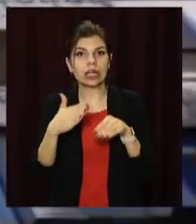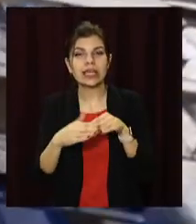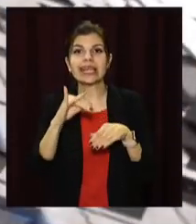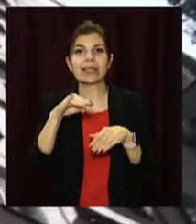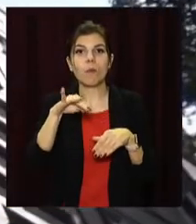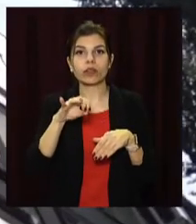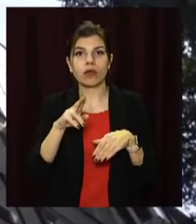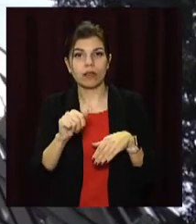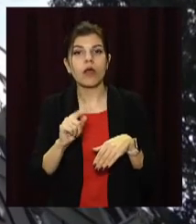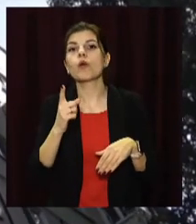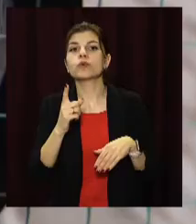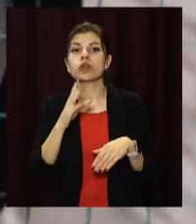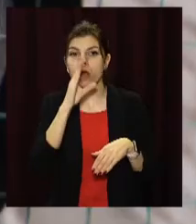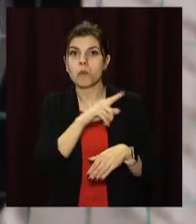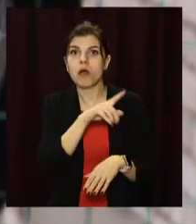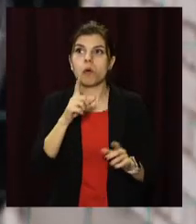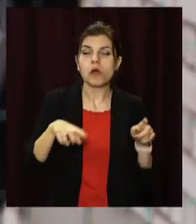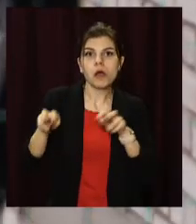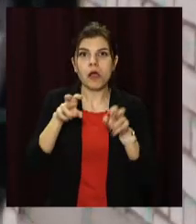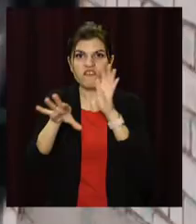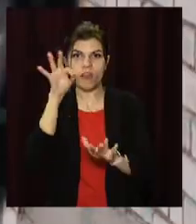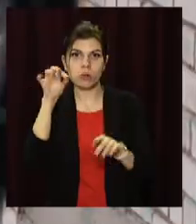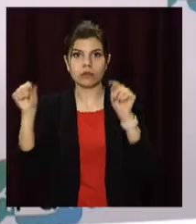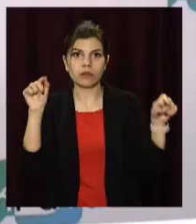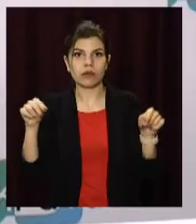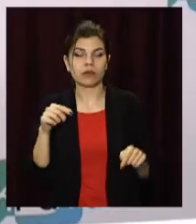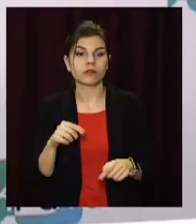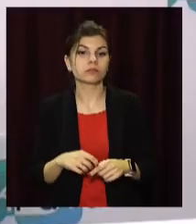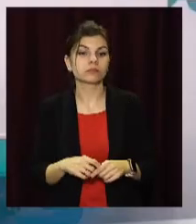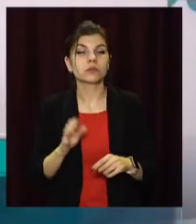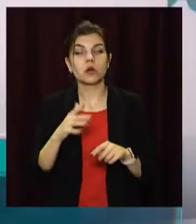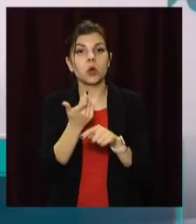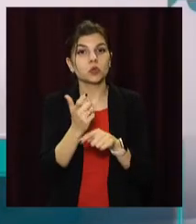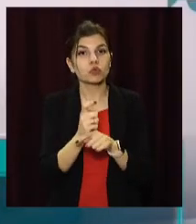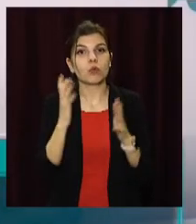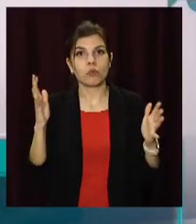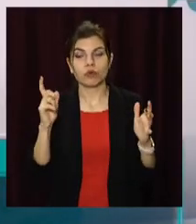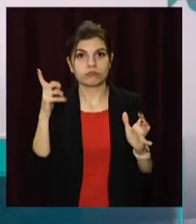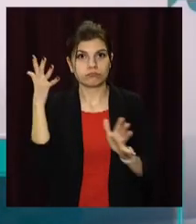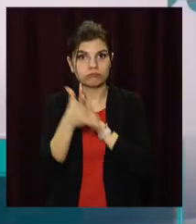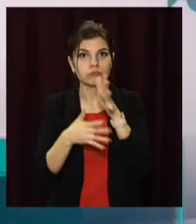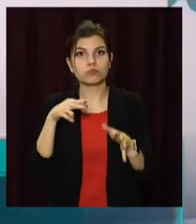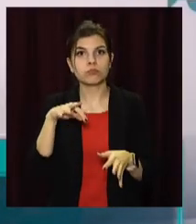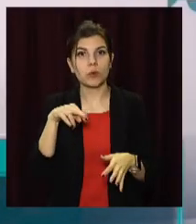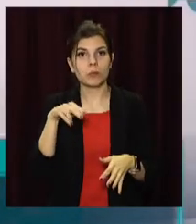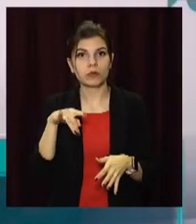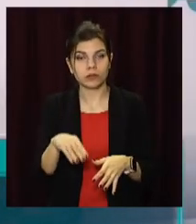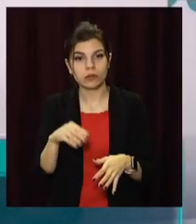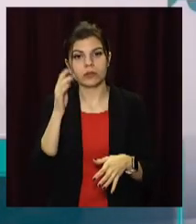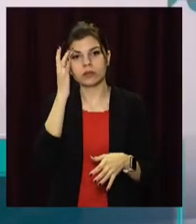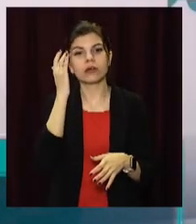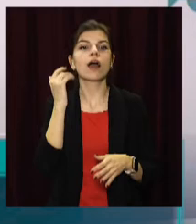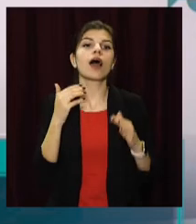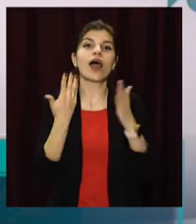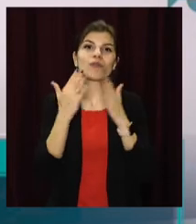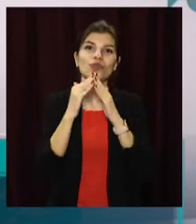іпотек, бо можуть обирати більш вигідного покупця. Дуже великий попит, а на торинному ринку дуже